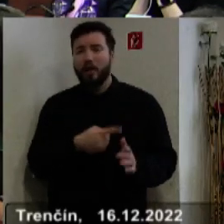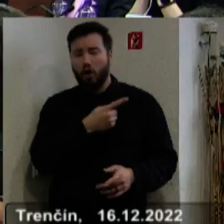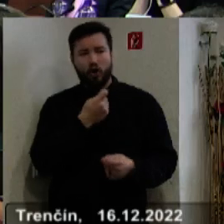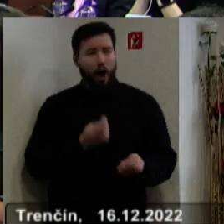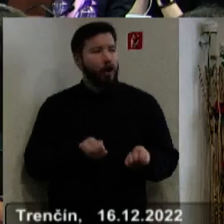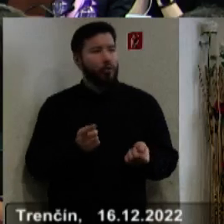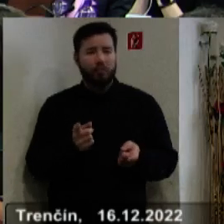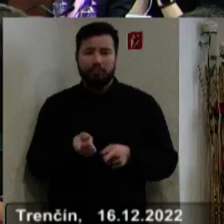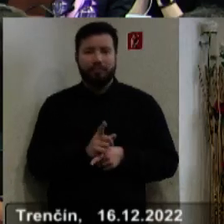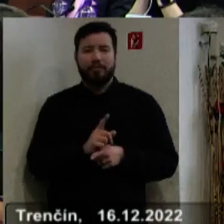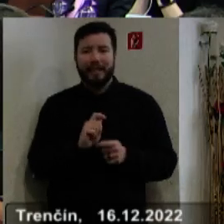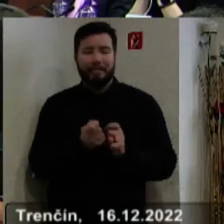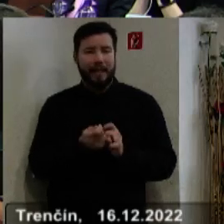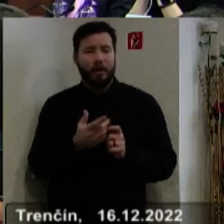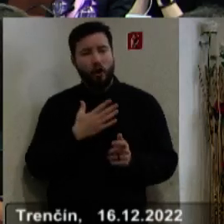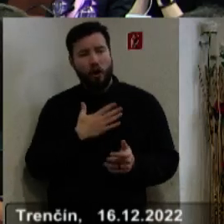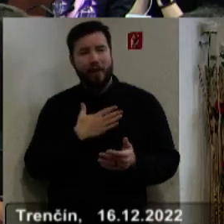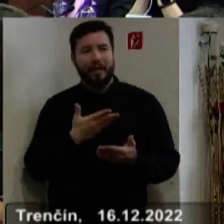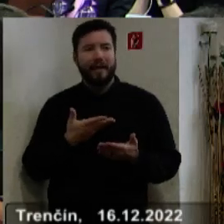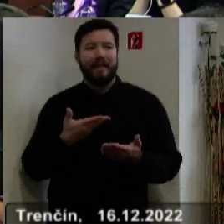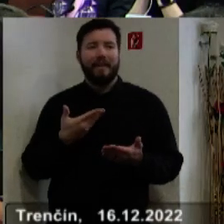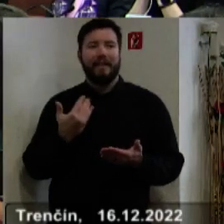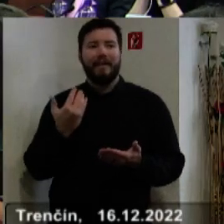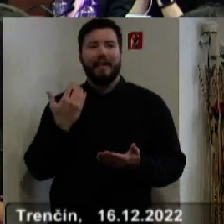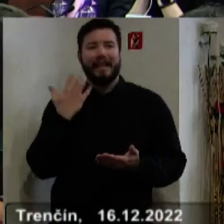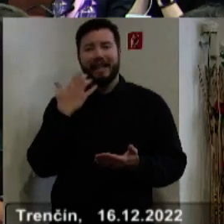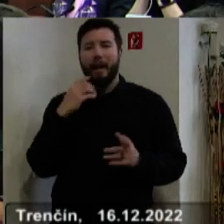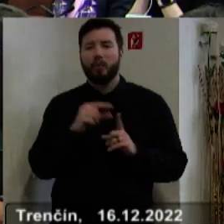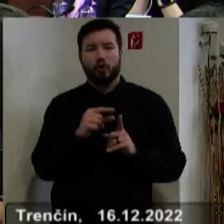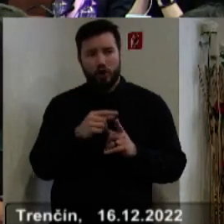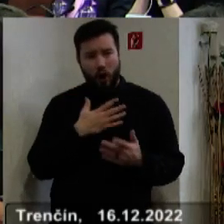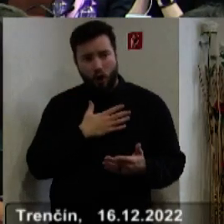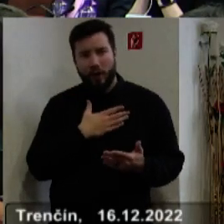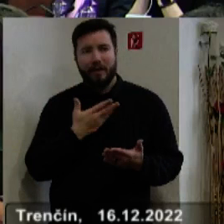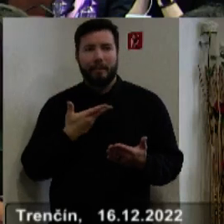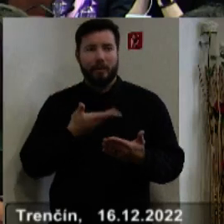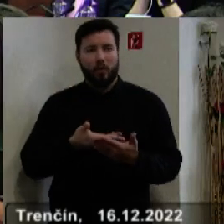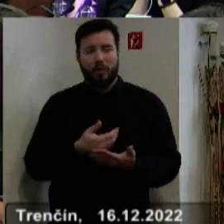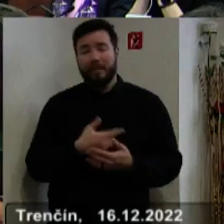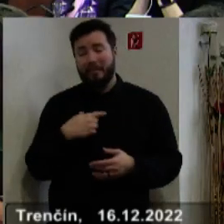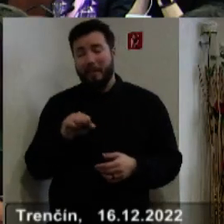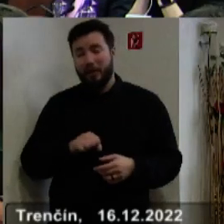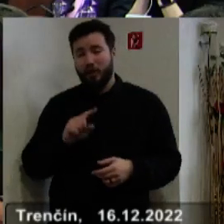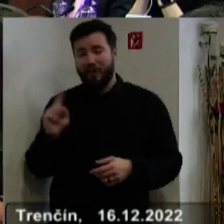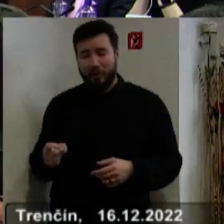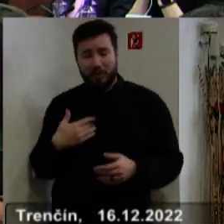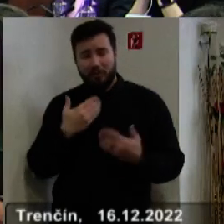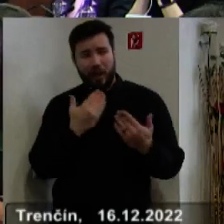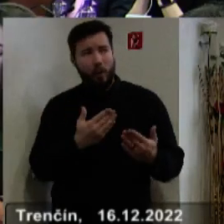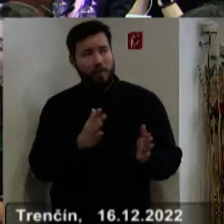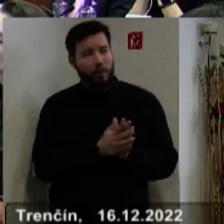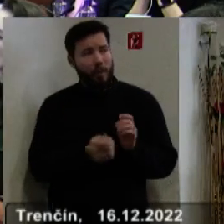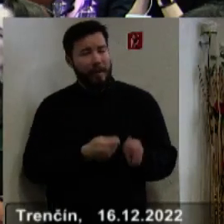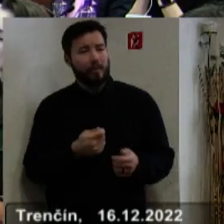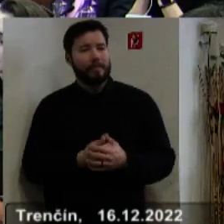zareagovali a že vyšli v ústretie aj prúžine a ja za naše mesto musím to ísť len potvrdiť, takže verím, že tá spolupráca takto bude pokračovať,